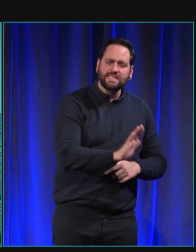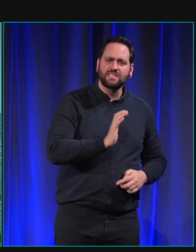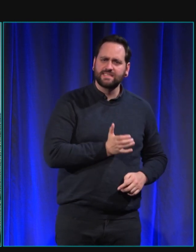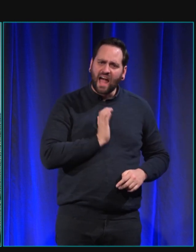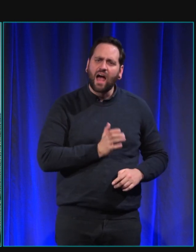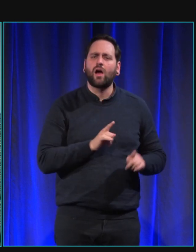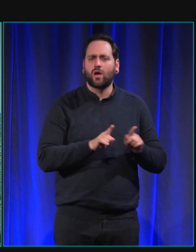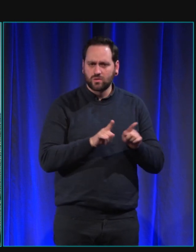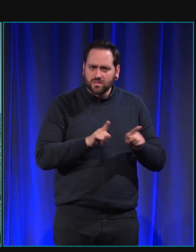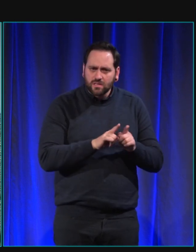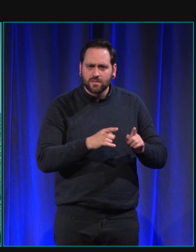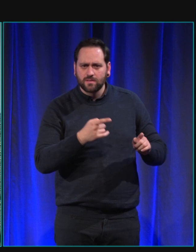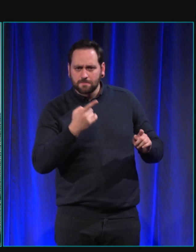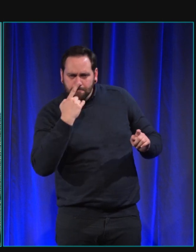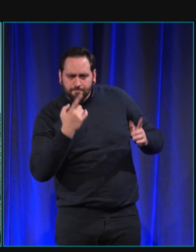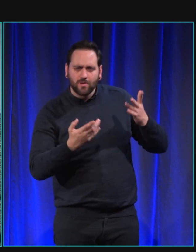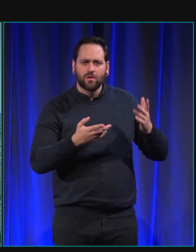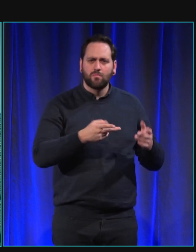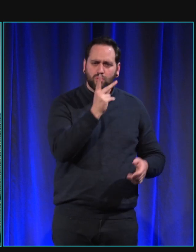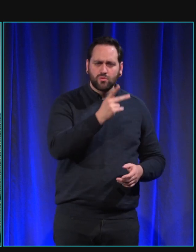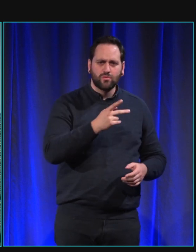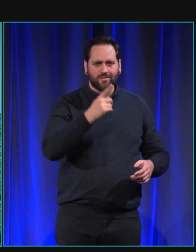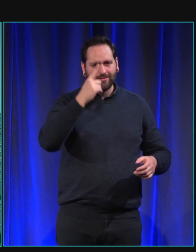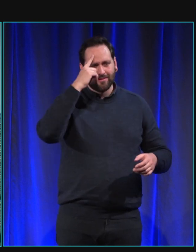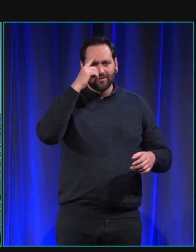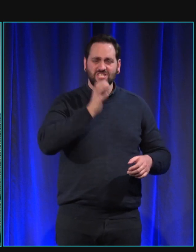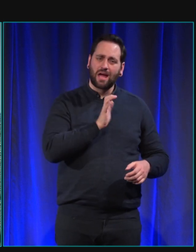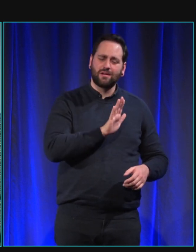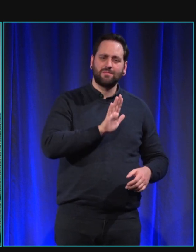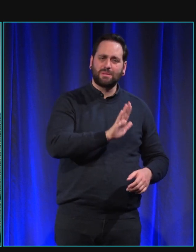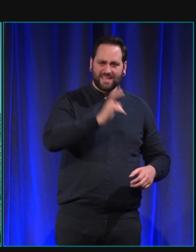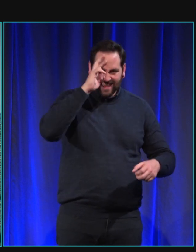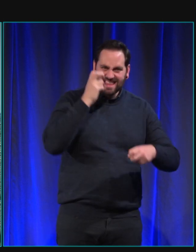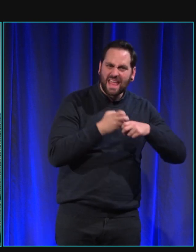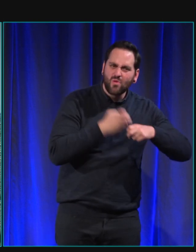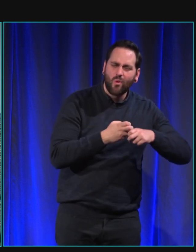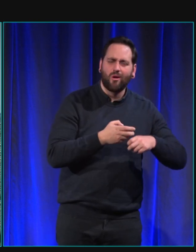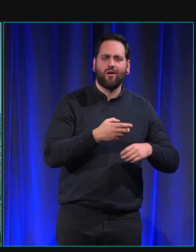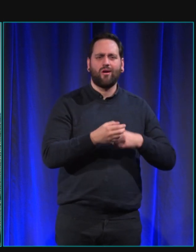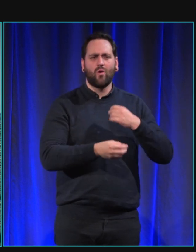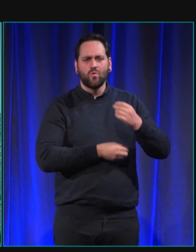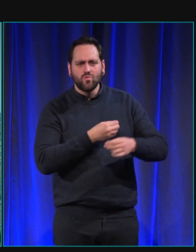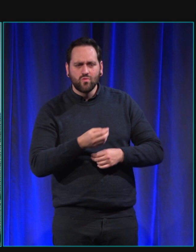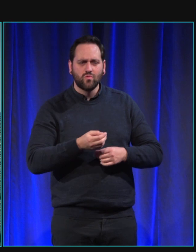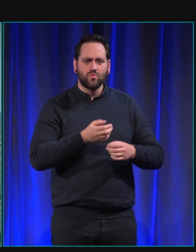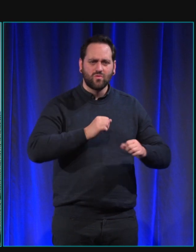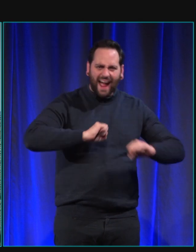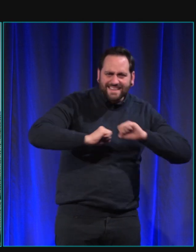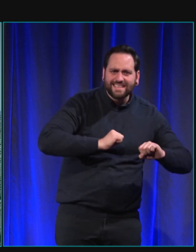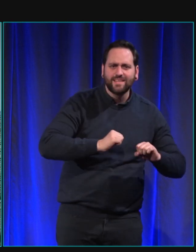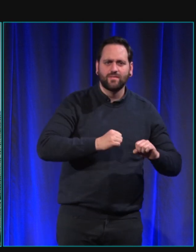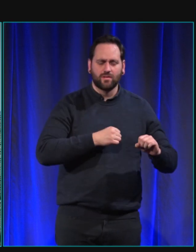les chiens qui vont être plus actifs qui vont être plus têtus vis-à-vis de la génétique on commence à avoir un vrai retour et donc on a un vrai échange